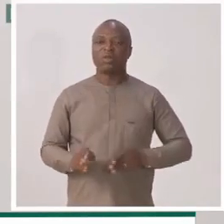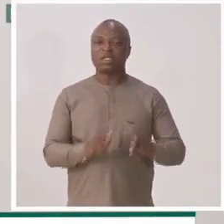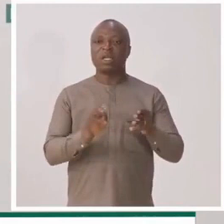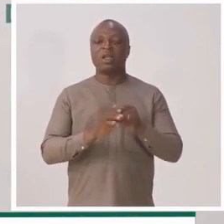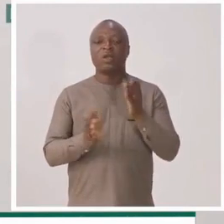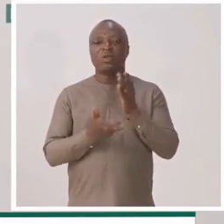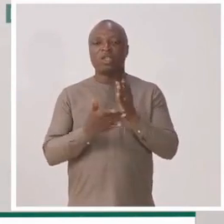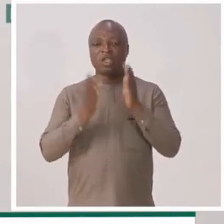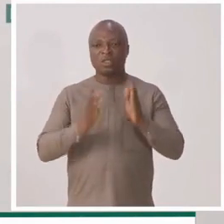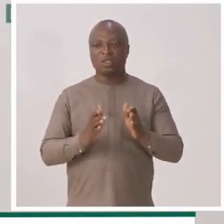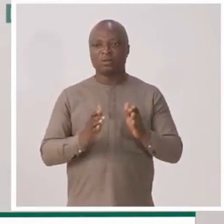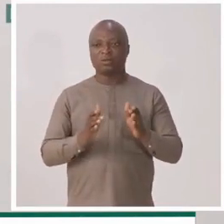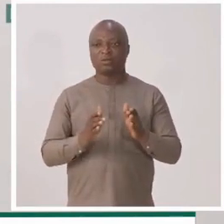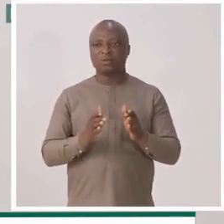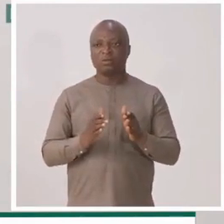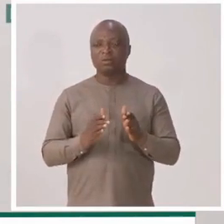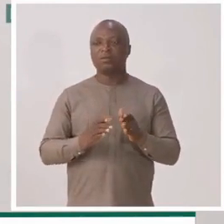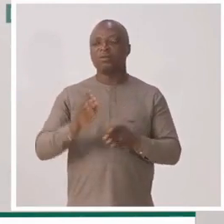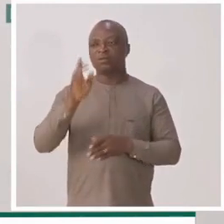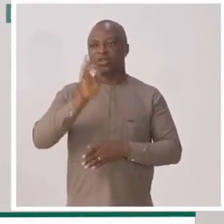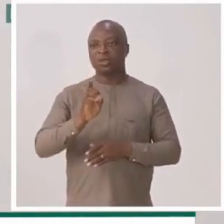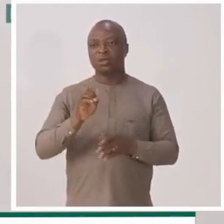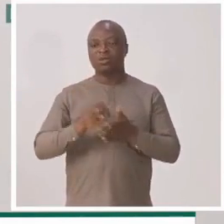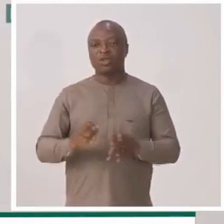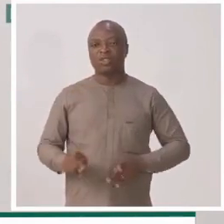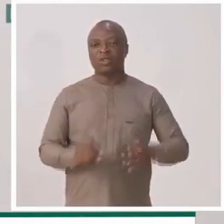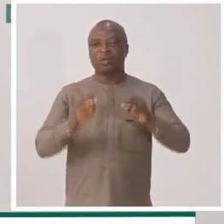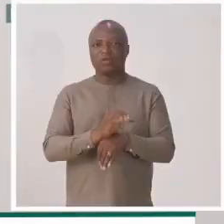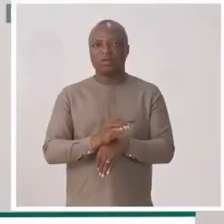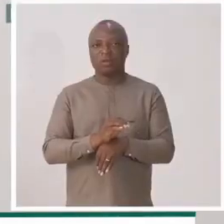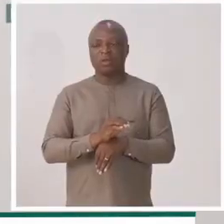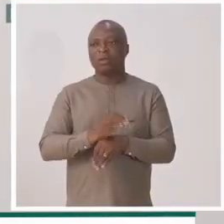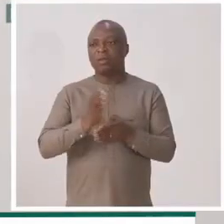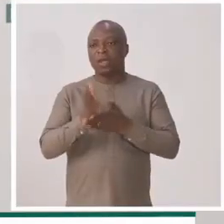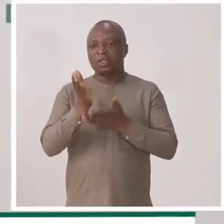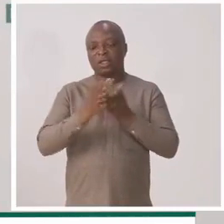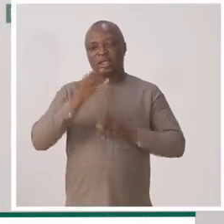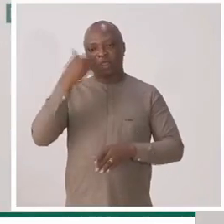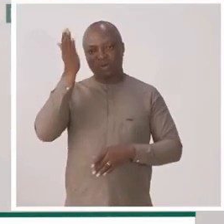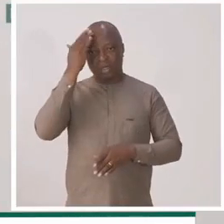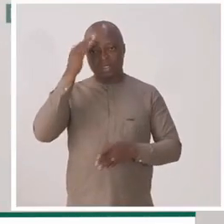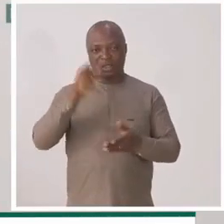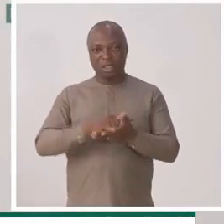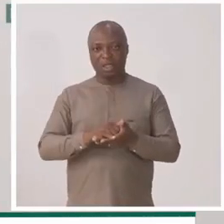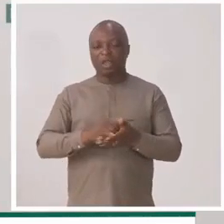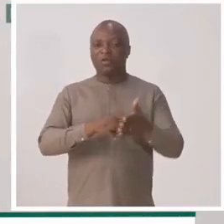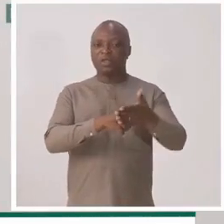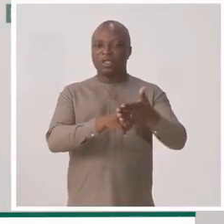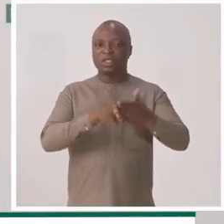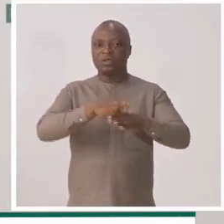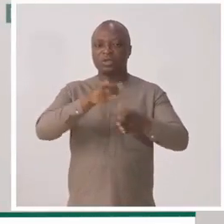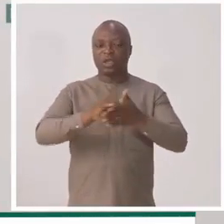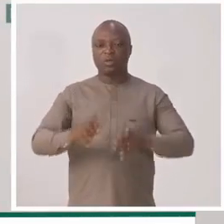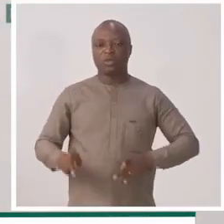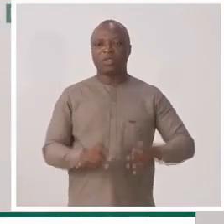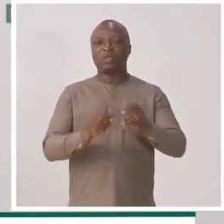aussi une matière de technicien, une matière de praticien. Donc, une procédure qui est mise en œuvre par ceux qui connaissent la matière et il faut